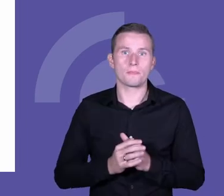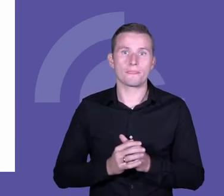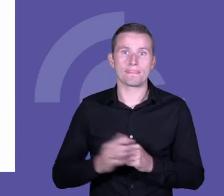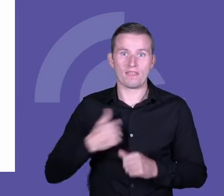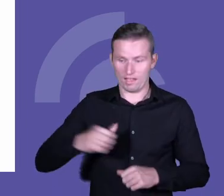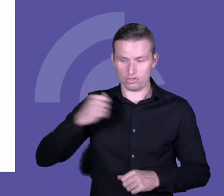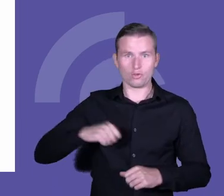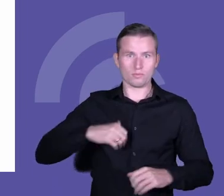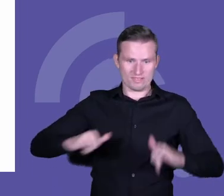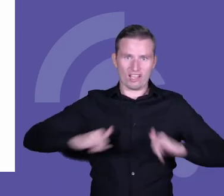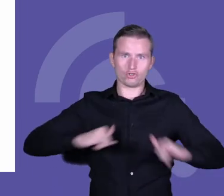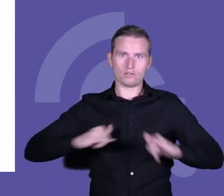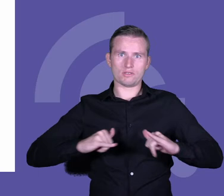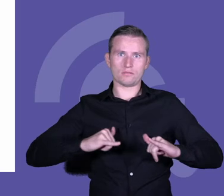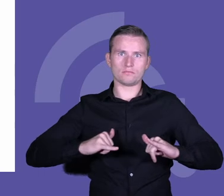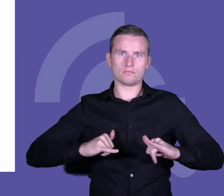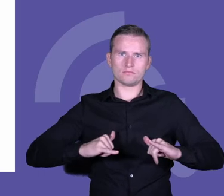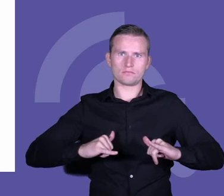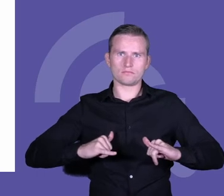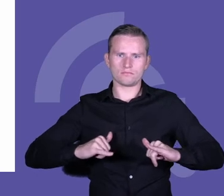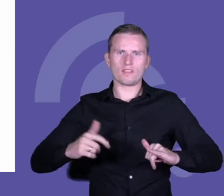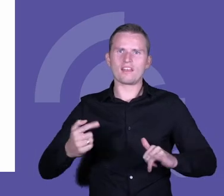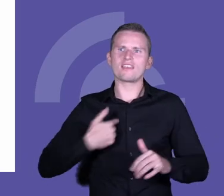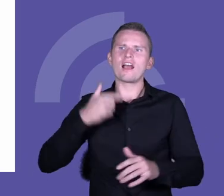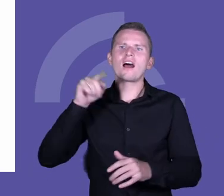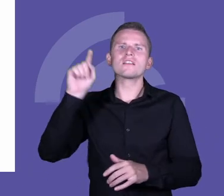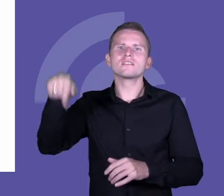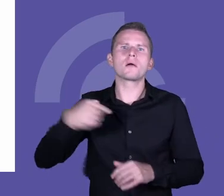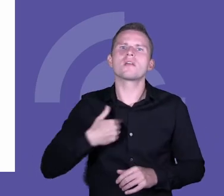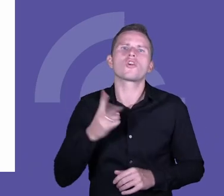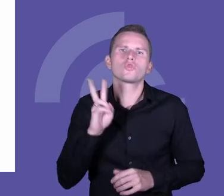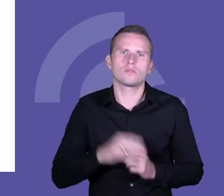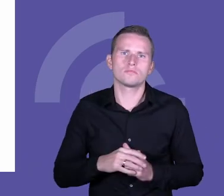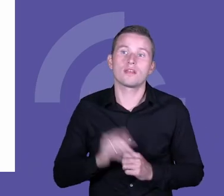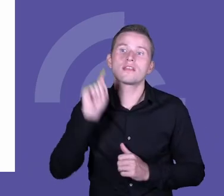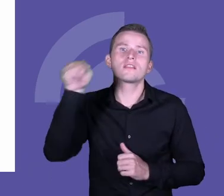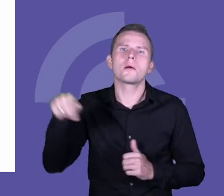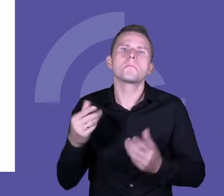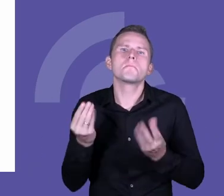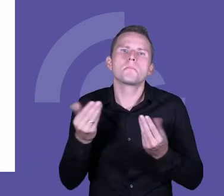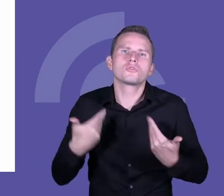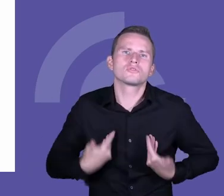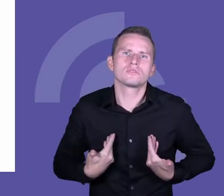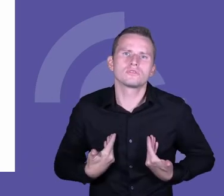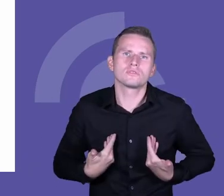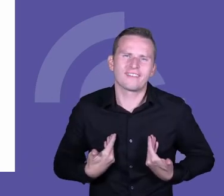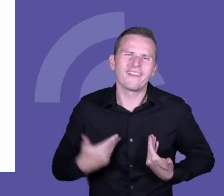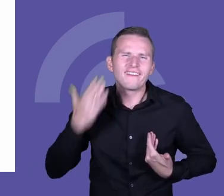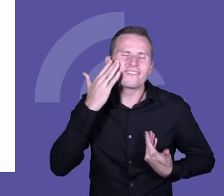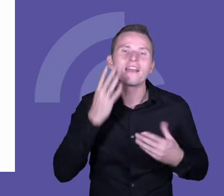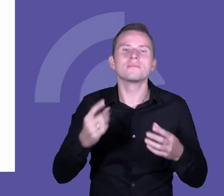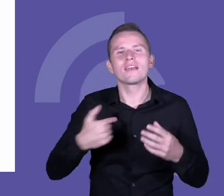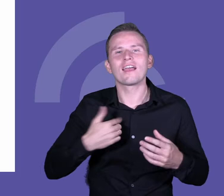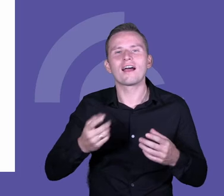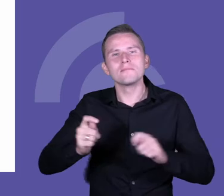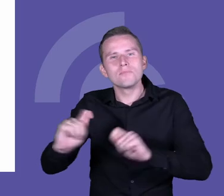sobą. Kim ja jestem? Po co ja tam jestem? Ja wiem, że teraz być może zabieram nas w świat takiej głębokiej refleksji. Ktoś mi powie,